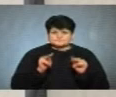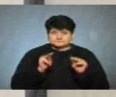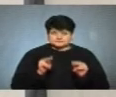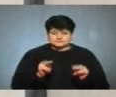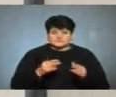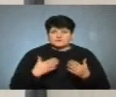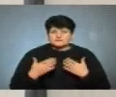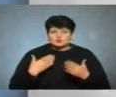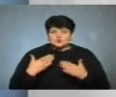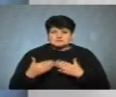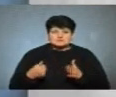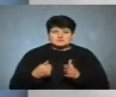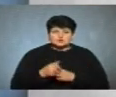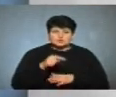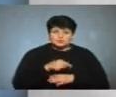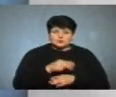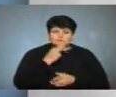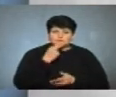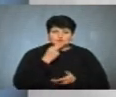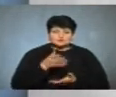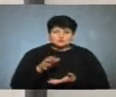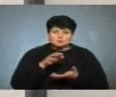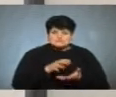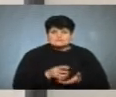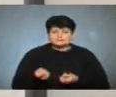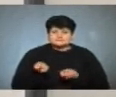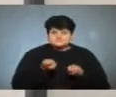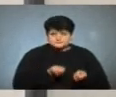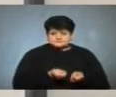відносяться до тої продукції, яку вони постачають,